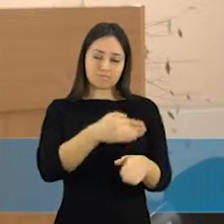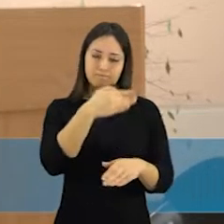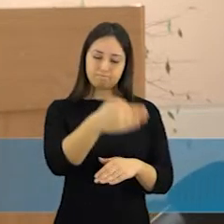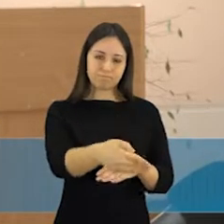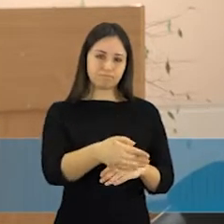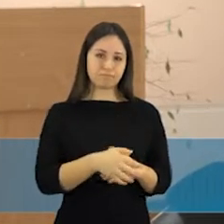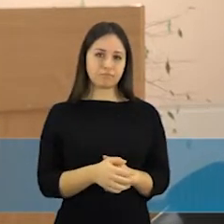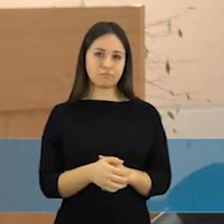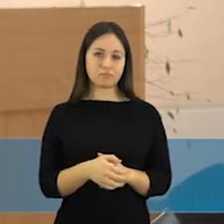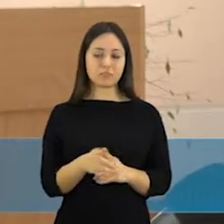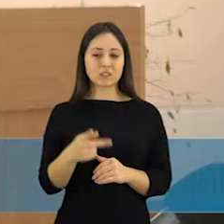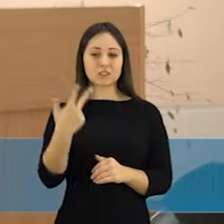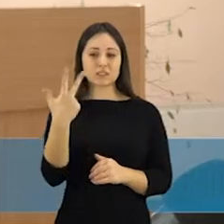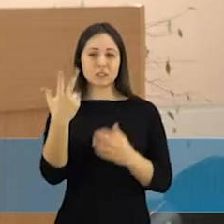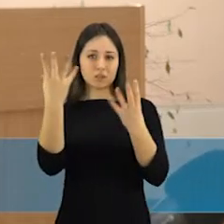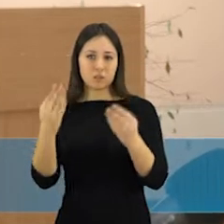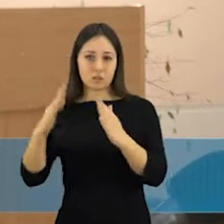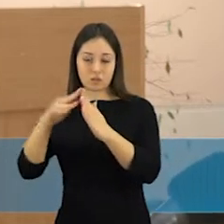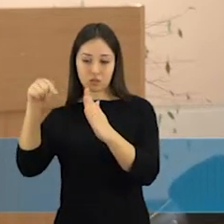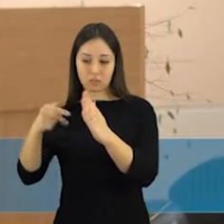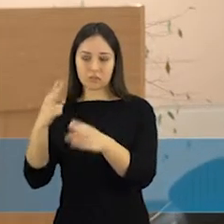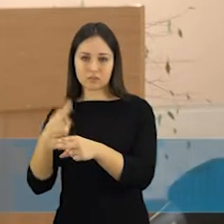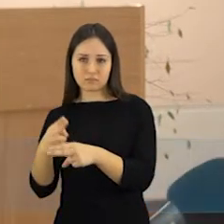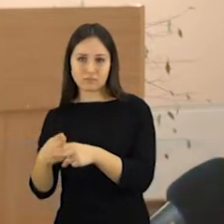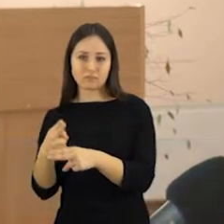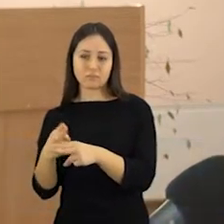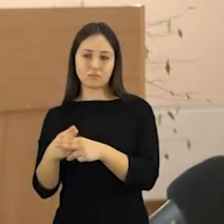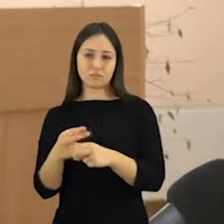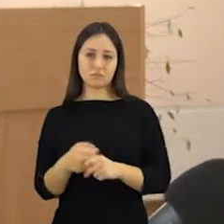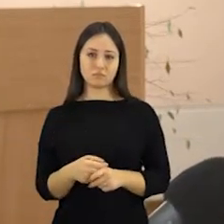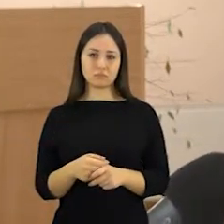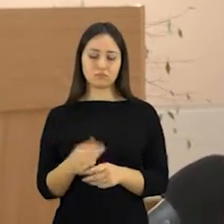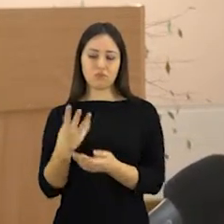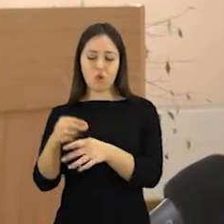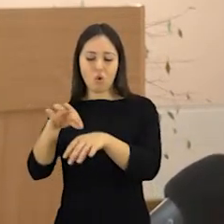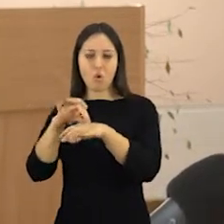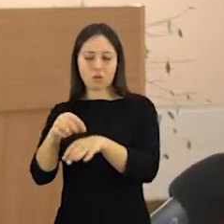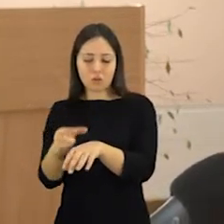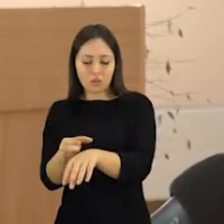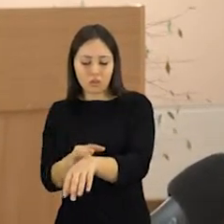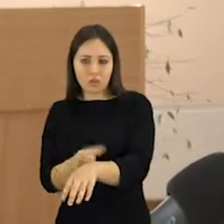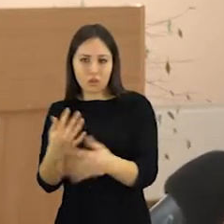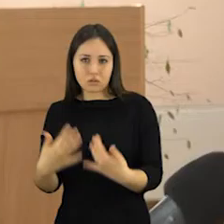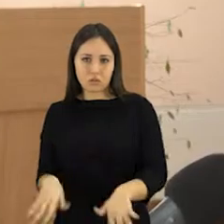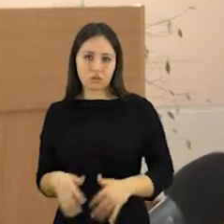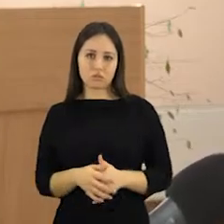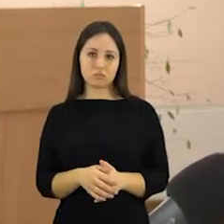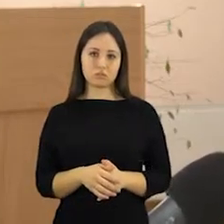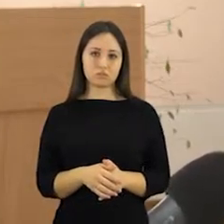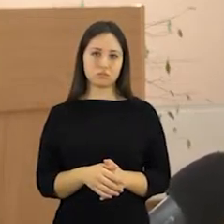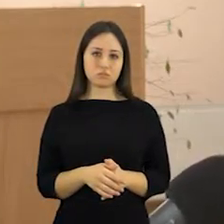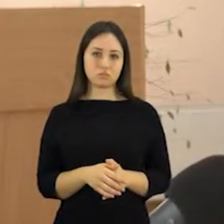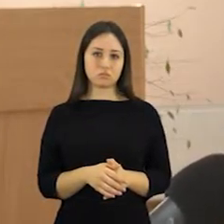būkliai, gan pavėluotai. Į trečią lygos dieną, kuomet jau buvo bėrimai, išplitę,